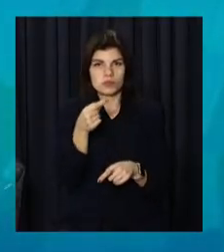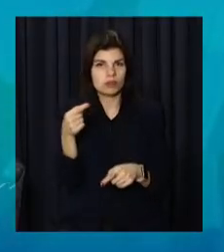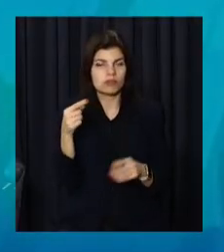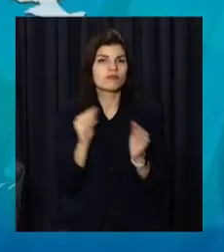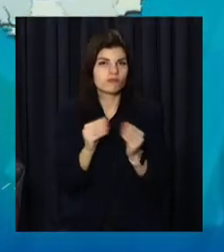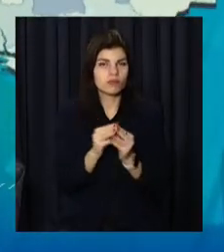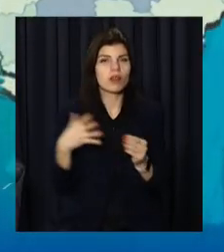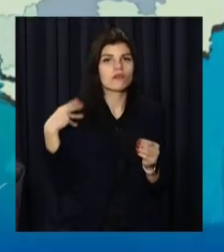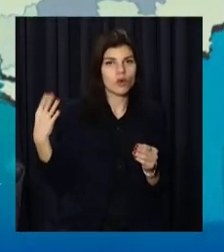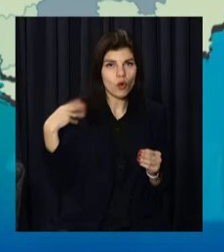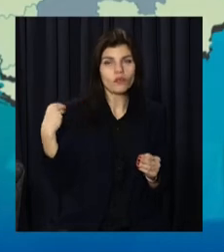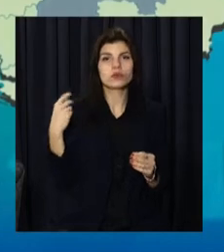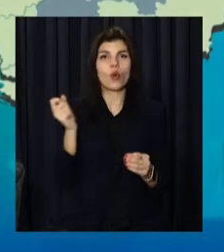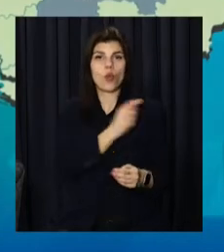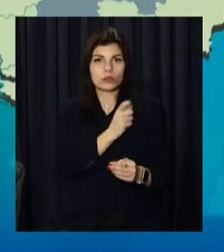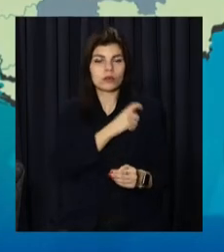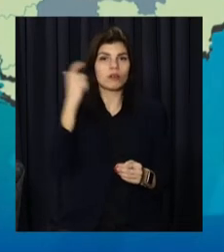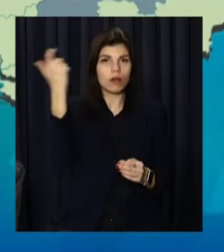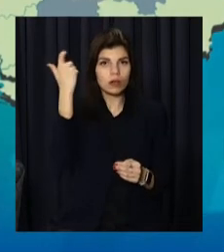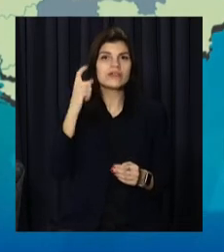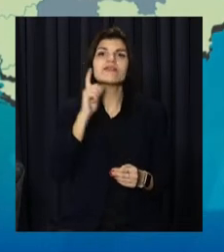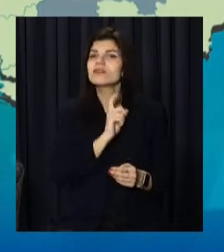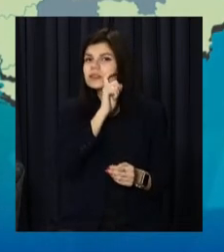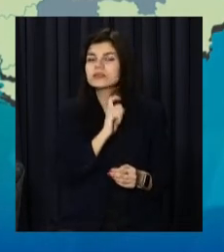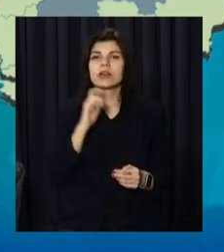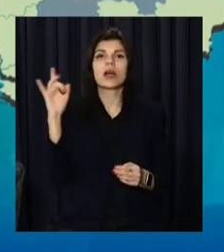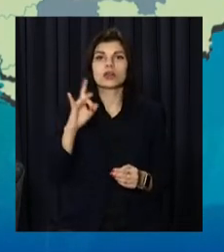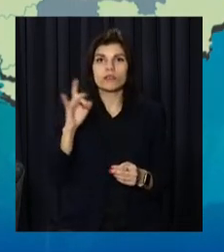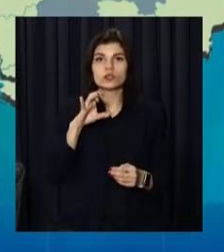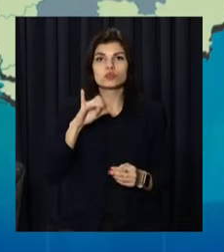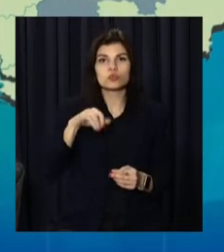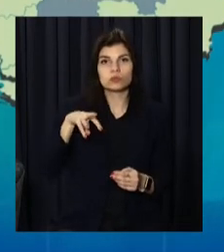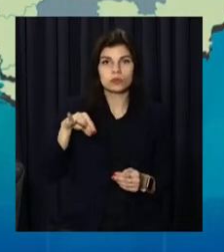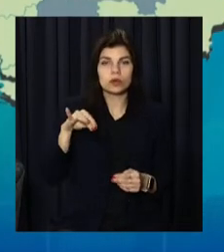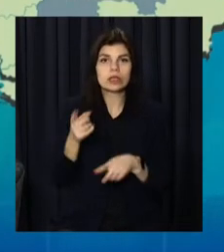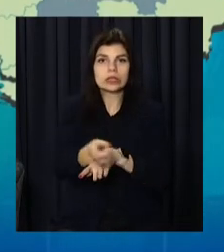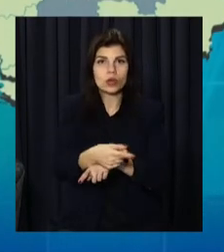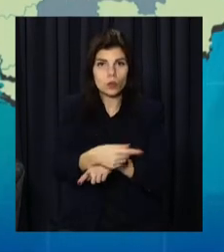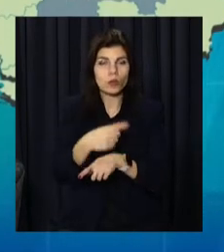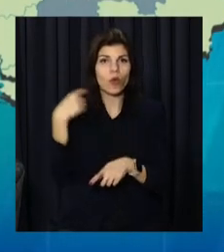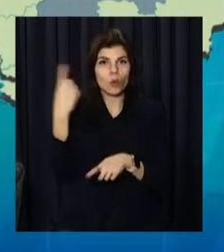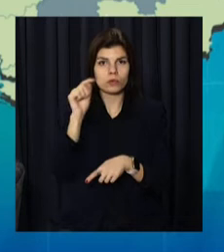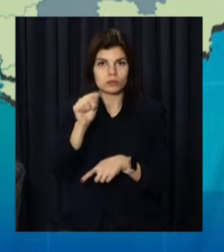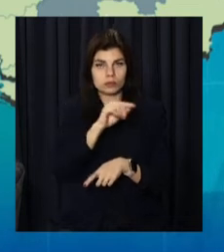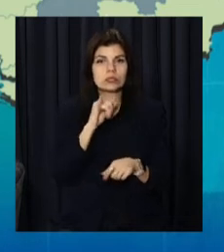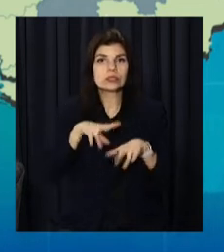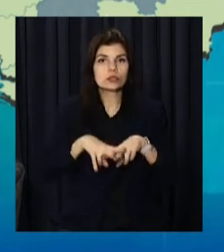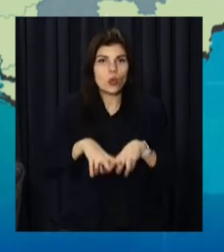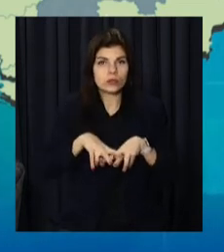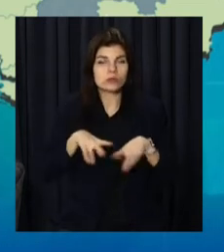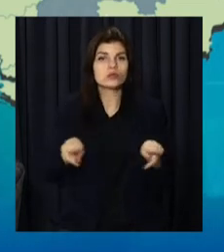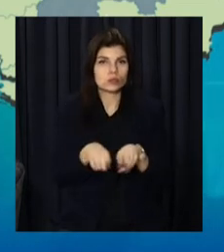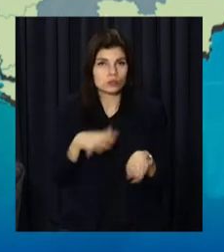зберігається у Львівській, Одеській, Харківській, Вінницькій, Рівненській, Сумській, Тернопільській областях та столиці.